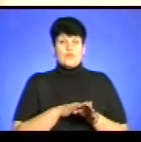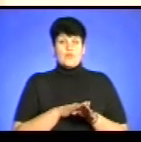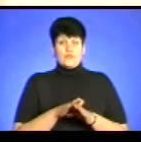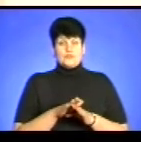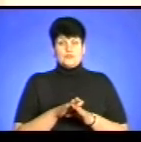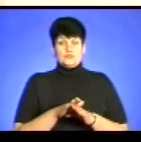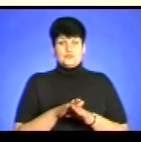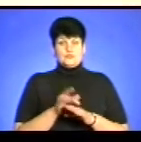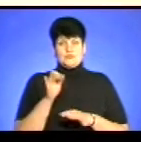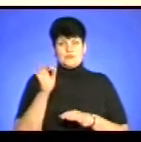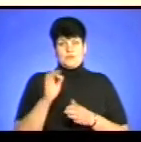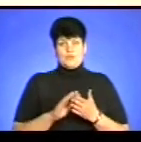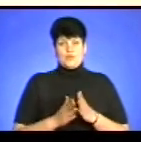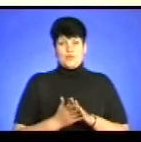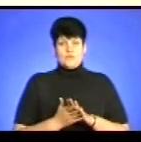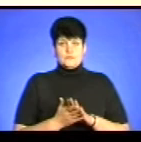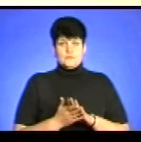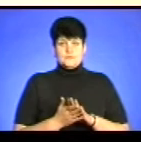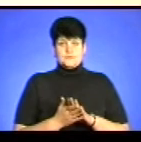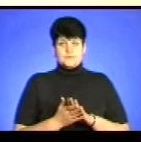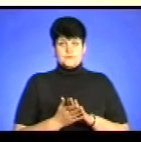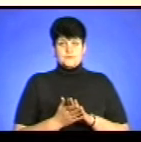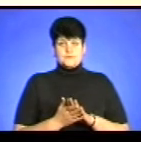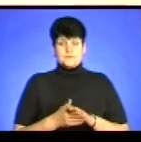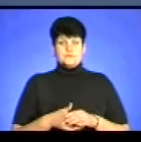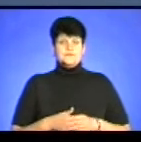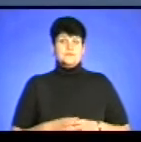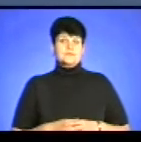достовірною умовою. Анжела Шова, Юрій Багрій, новини.